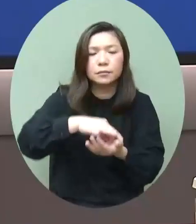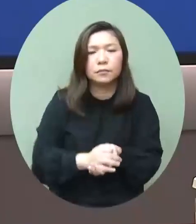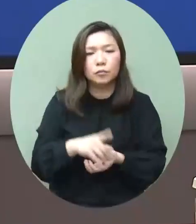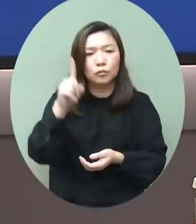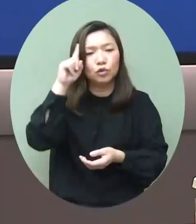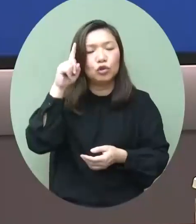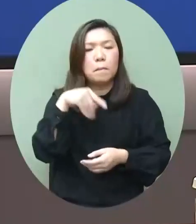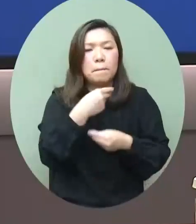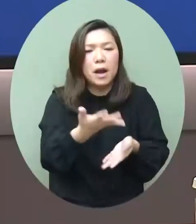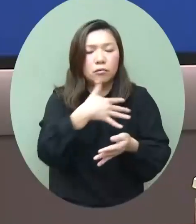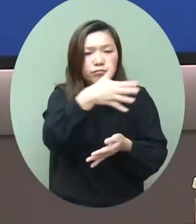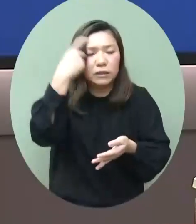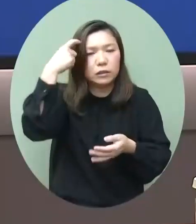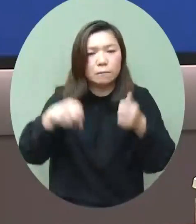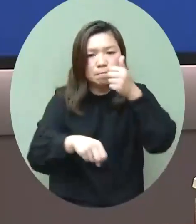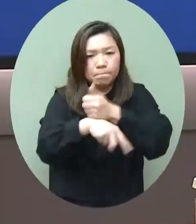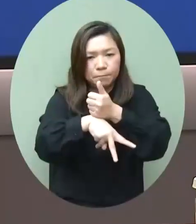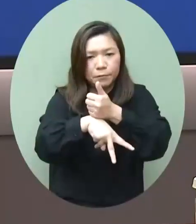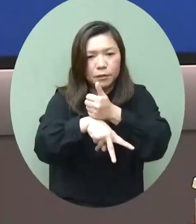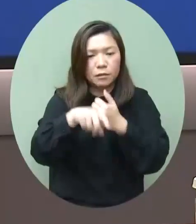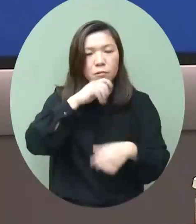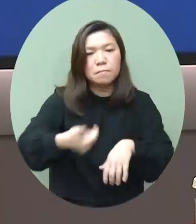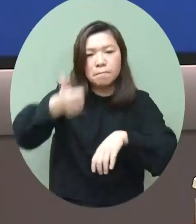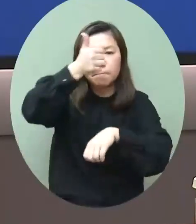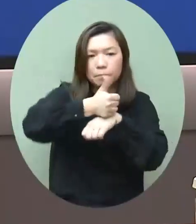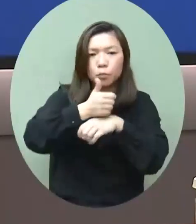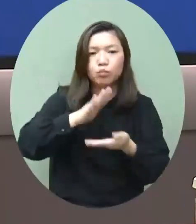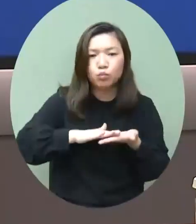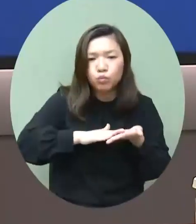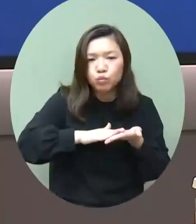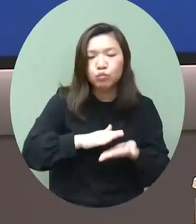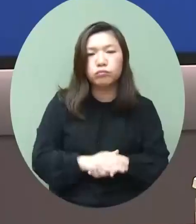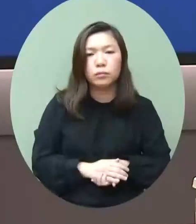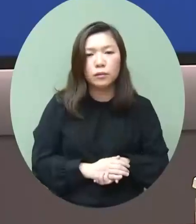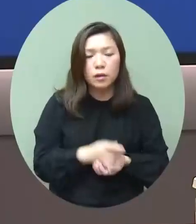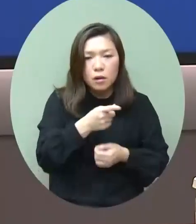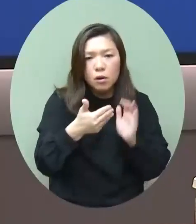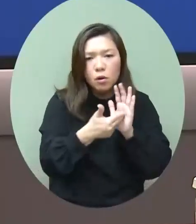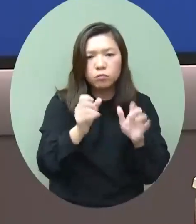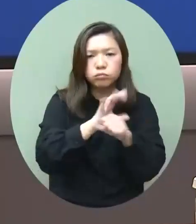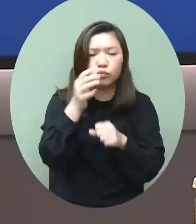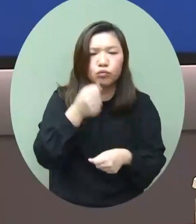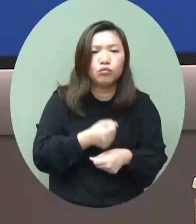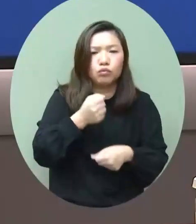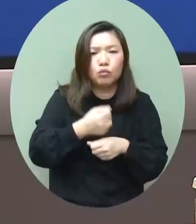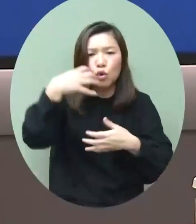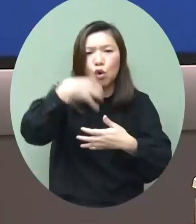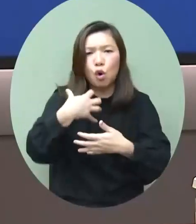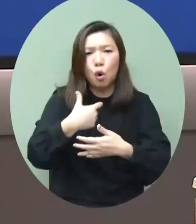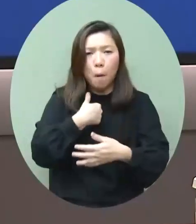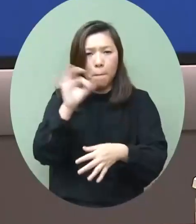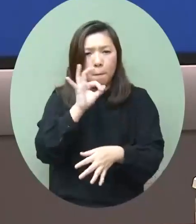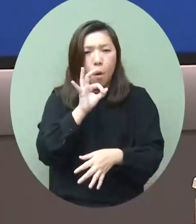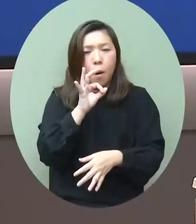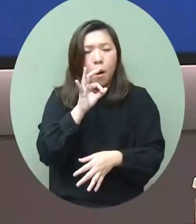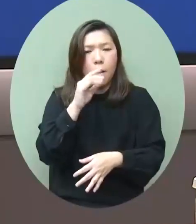好香港在一國兩制之下的成功故事所以在抗疫工作裏面我們從來都沒有忽視